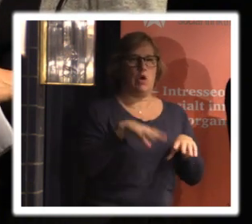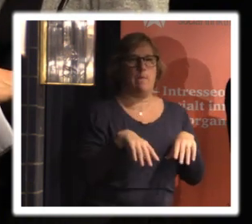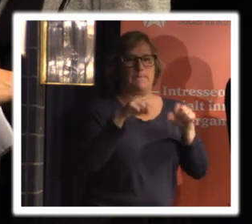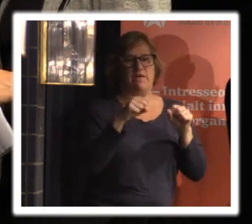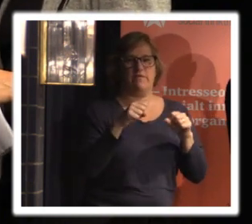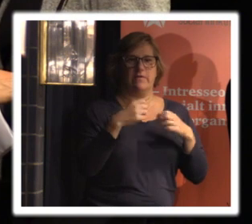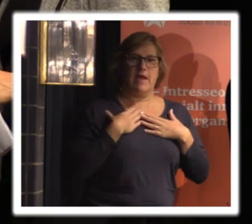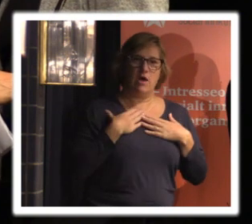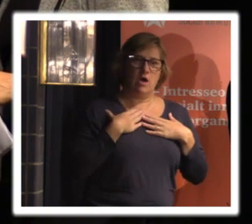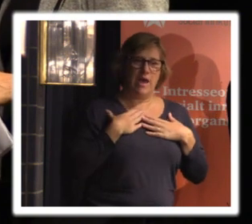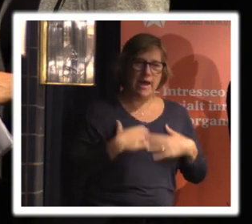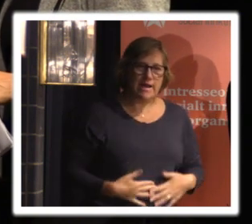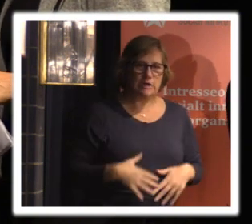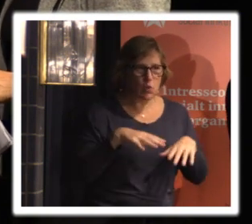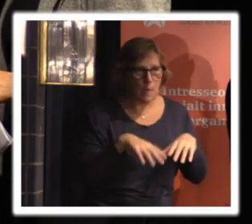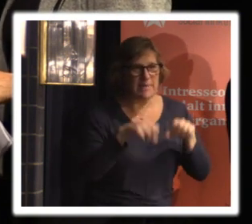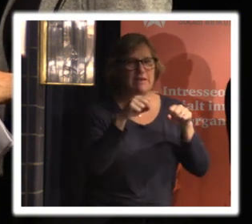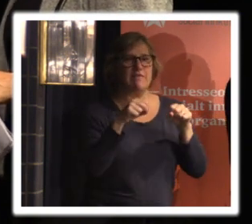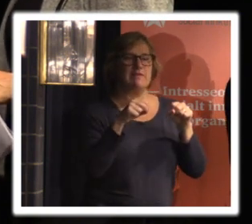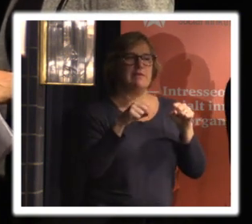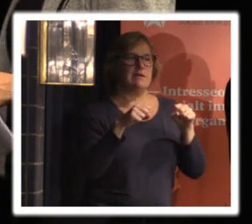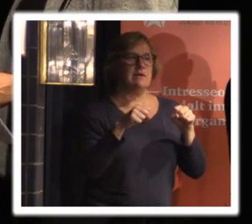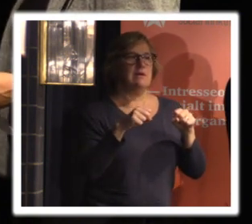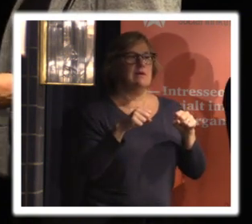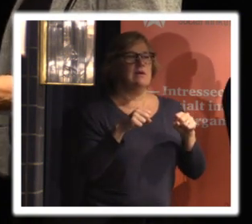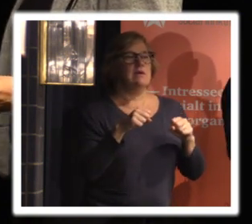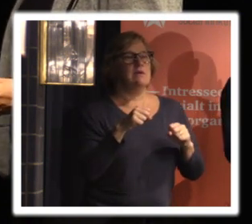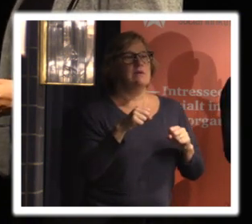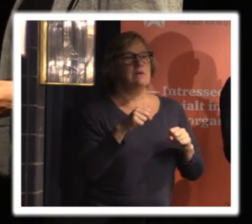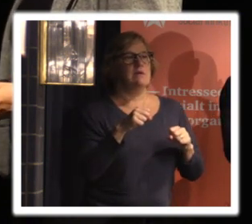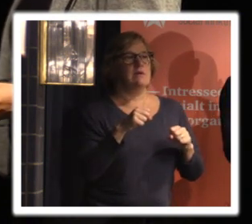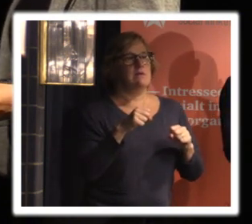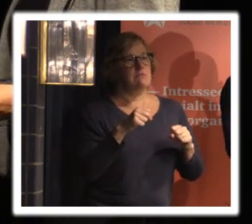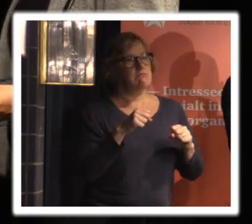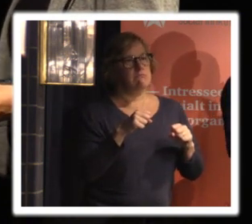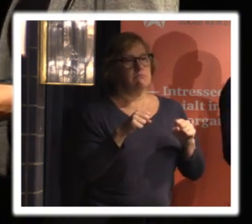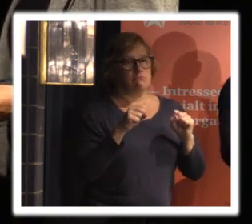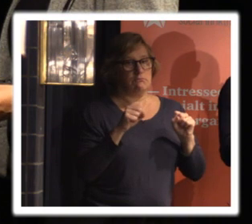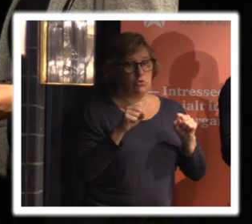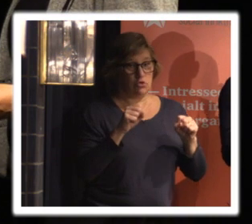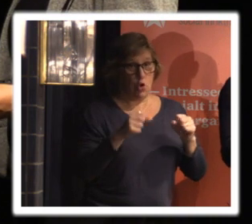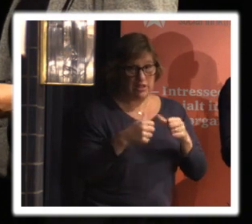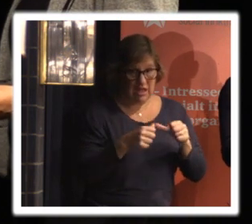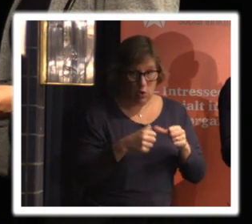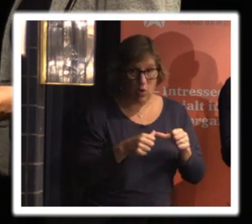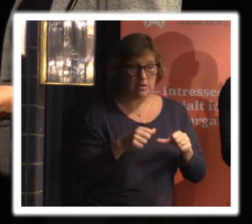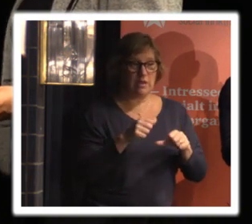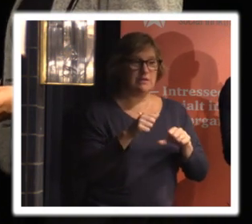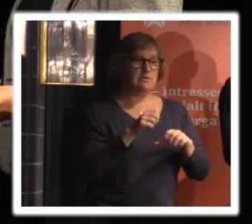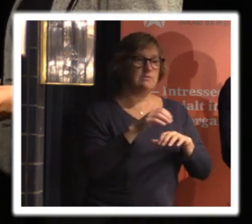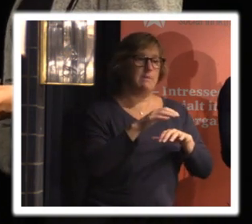alltså hälsouppgifter och sådär så är det ju så att de det ska vara tillåtet att behandla den